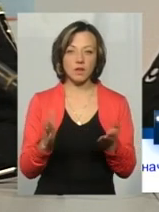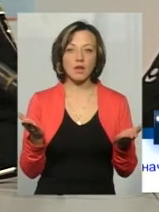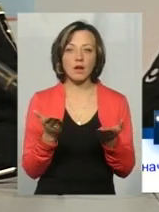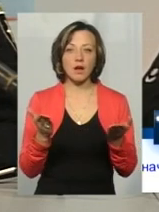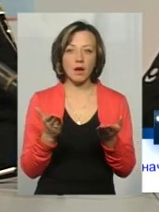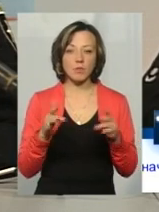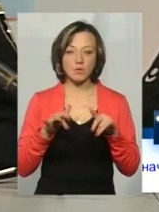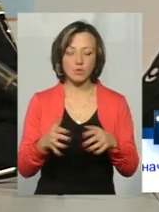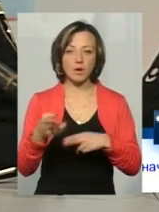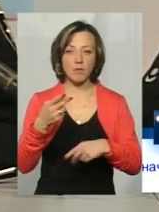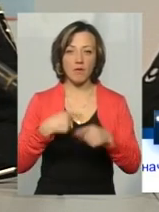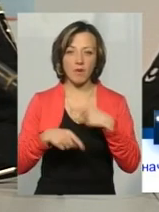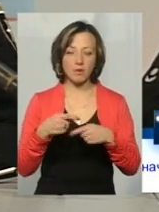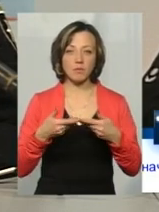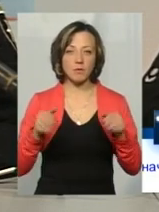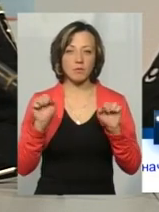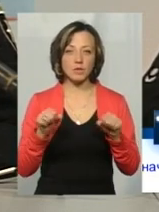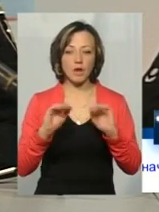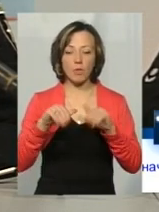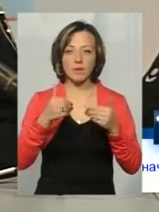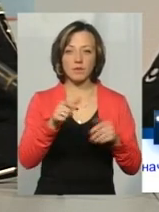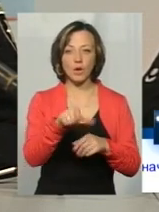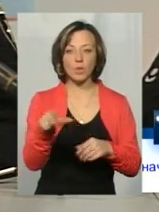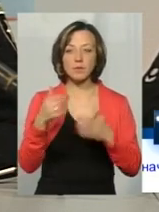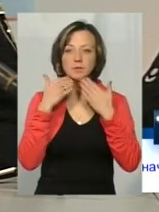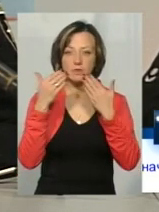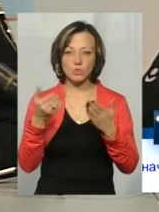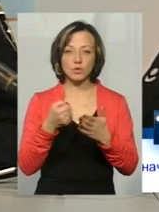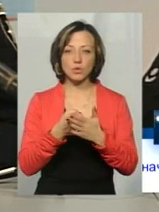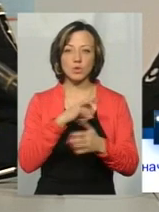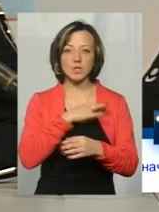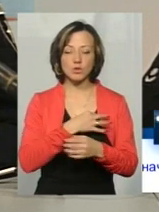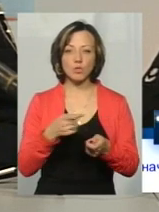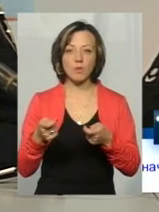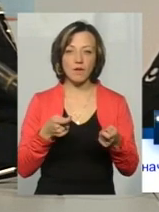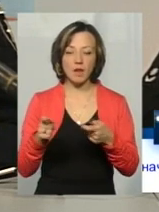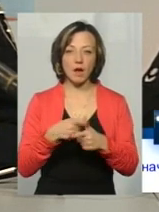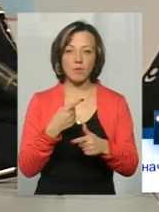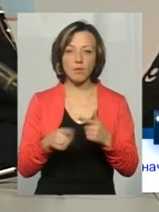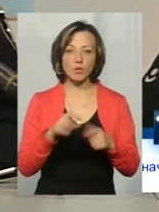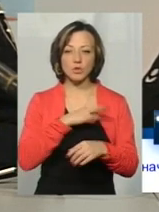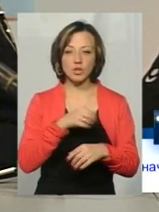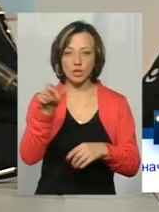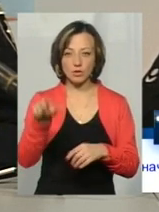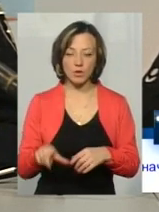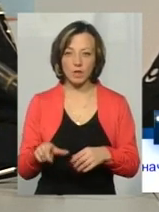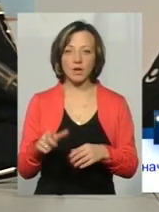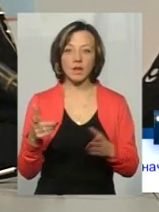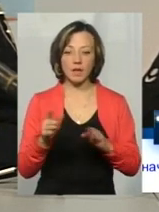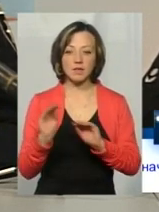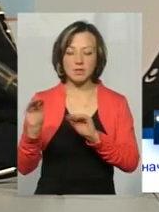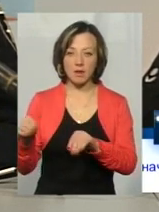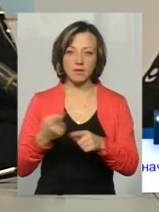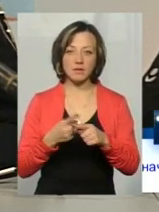процедура повернення, ми можемо тільки нарекомендувати людям звернутися до слідчого управління або до слідчого, який безпосередньо ставив даний